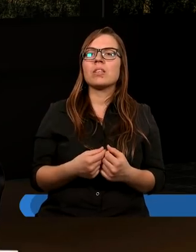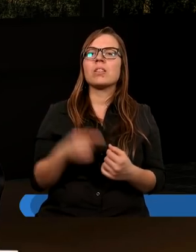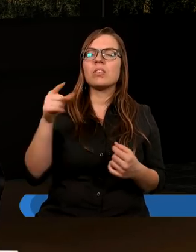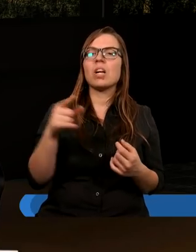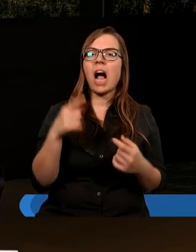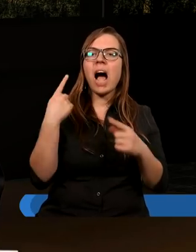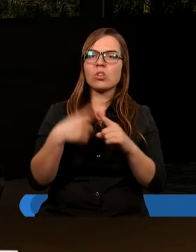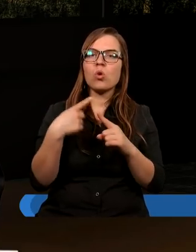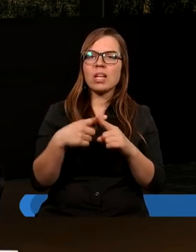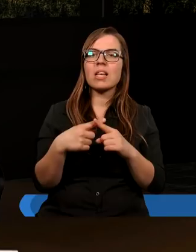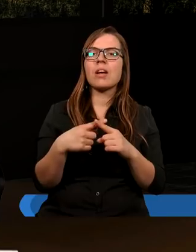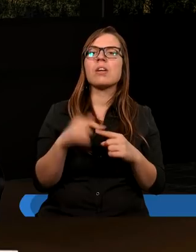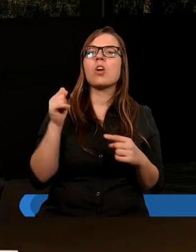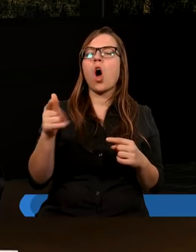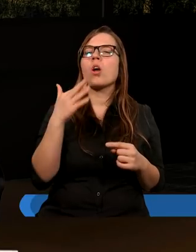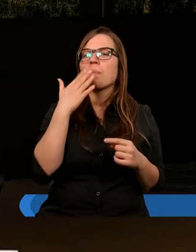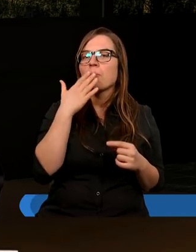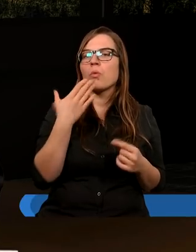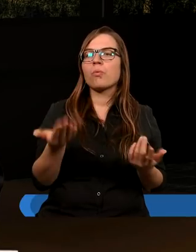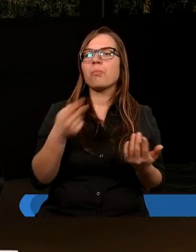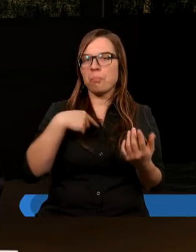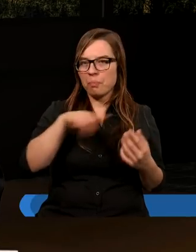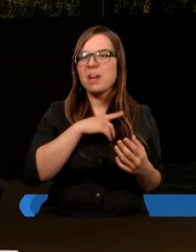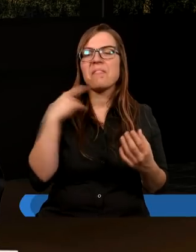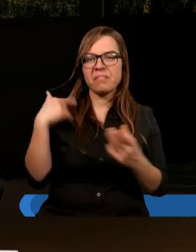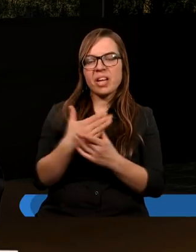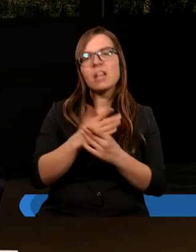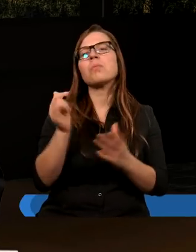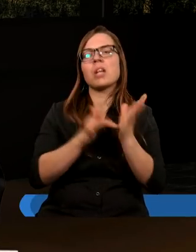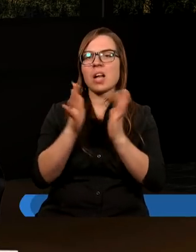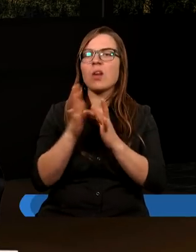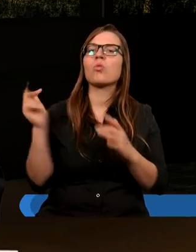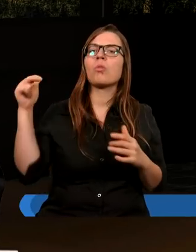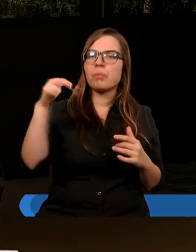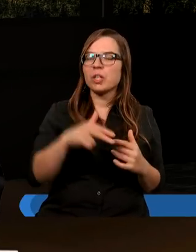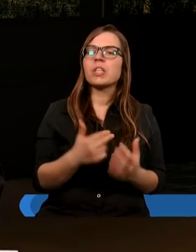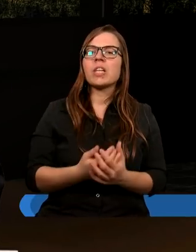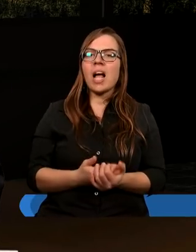rzymskokatolickim i on mówi, no my też wierzymy, że Pan Jezus przyjdzie.